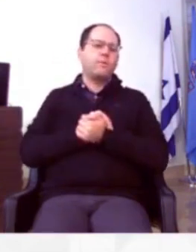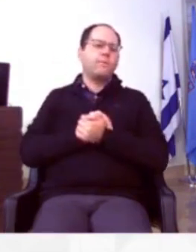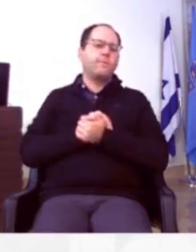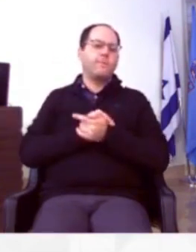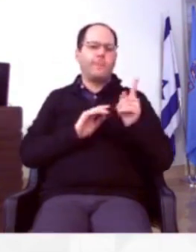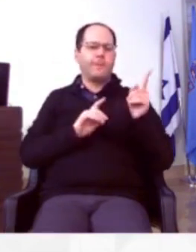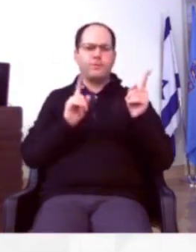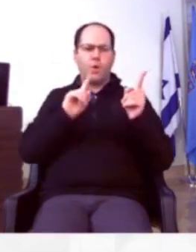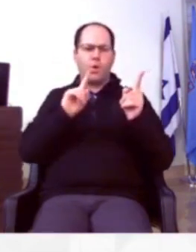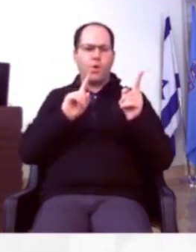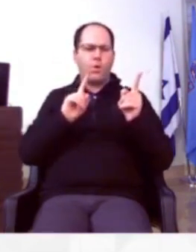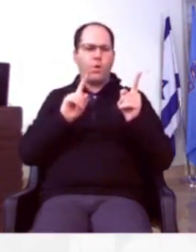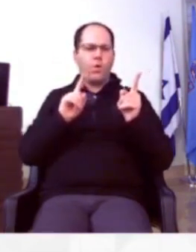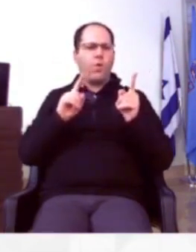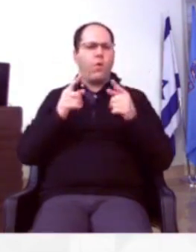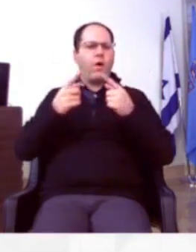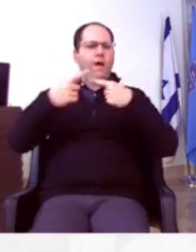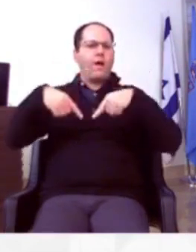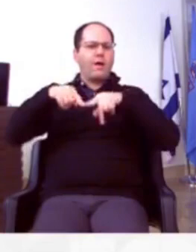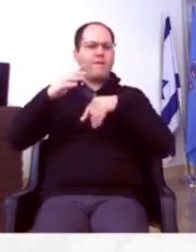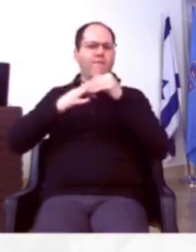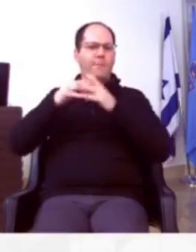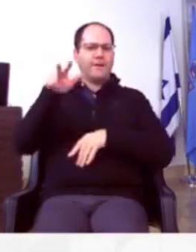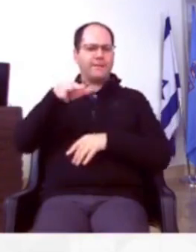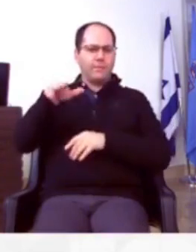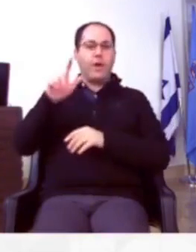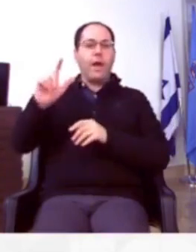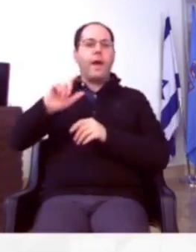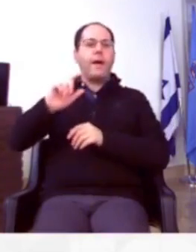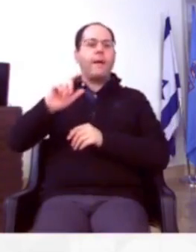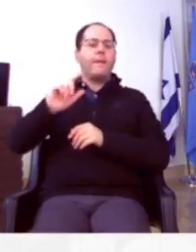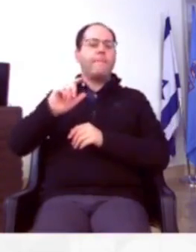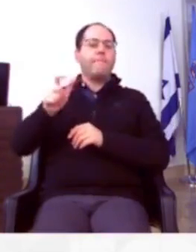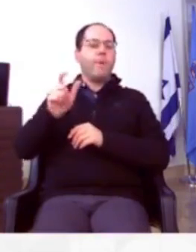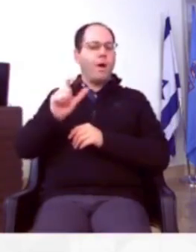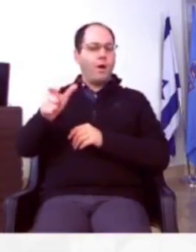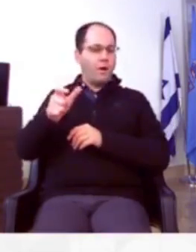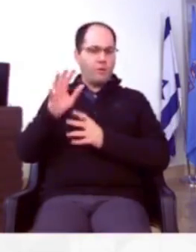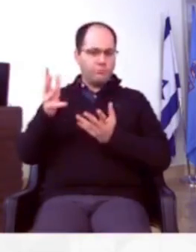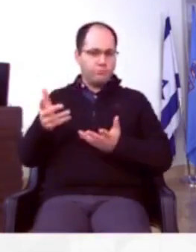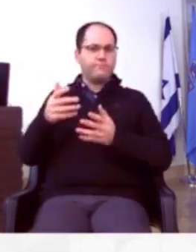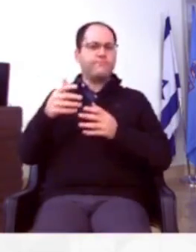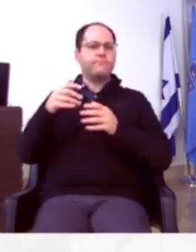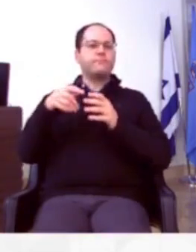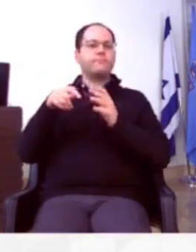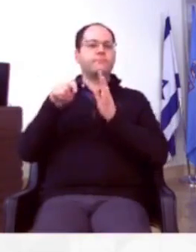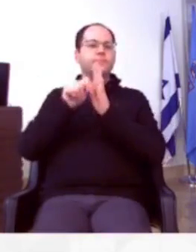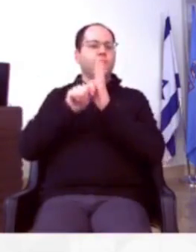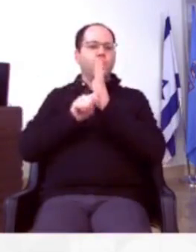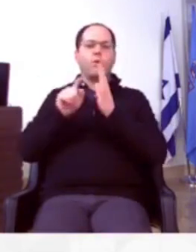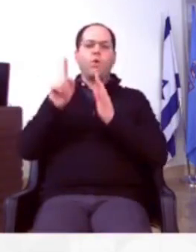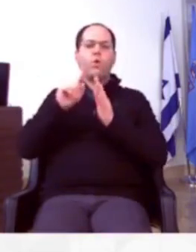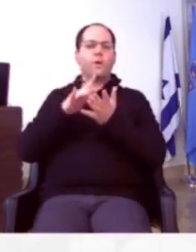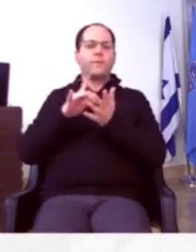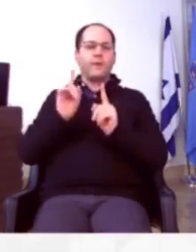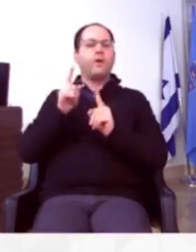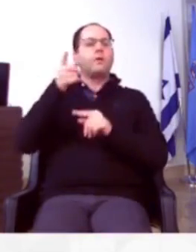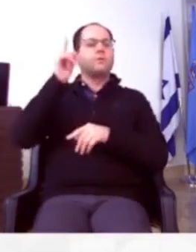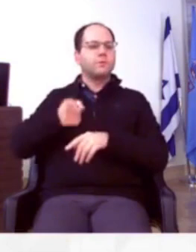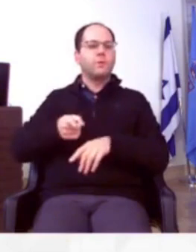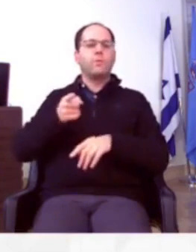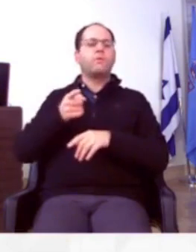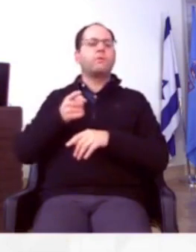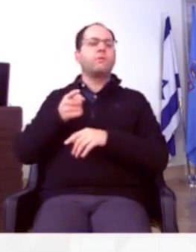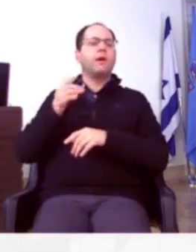זה הכל. זה לא הפער באגף הבנייה ציבורית, הפער באגף בנייה ציבורית שלמעשה התקנון שלו לא בוצע, היה